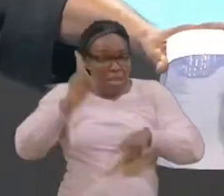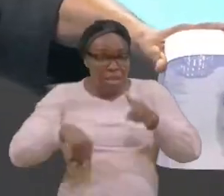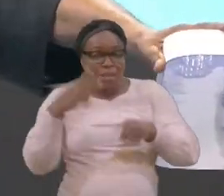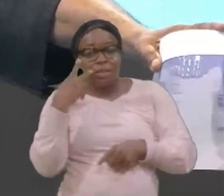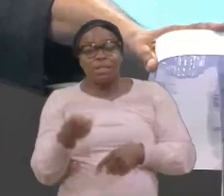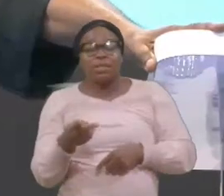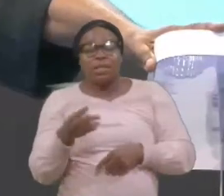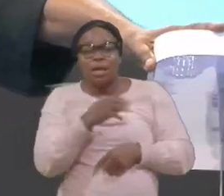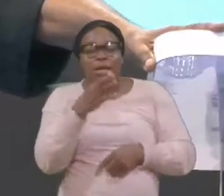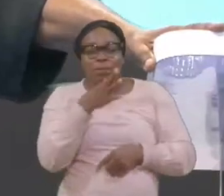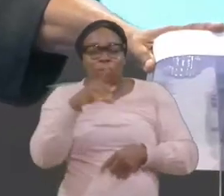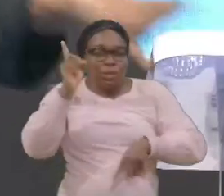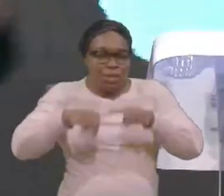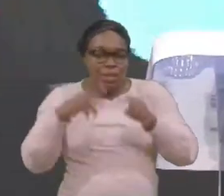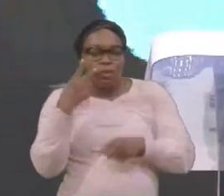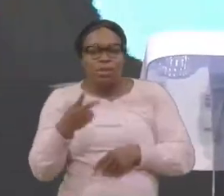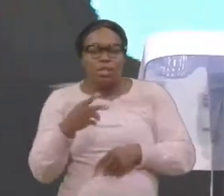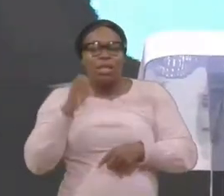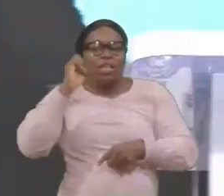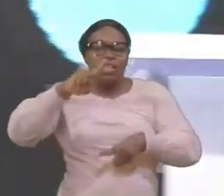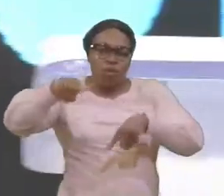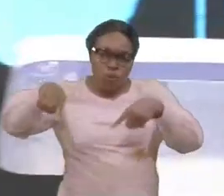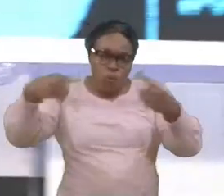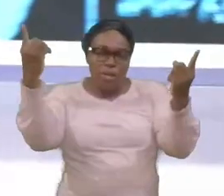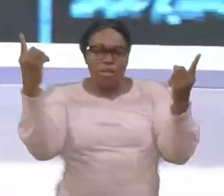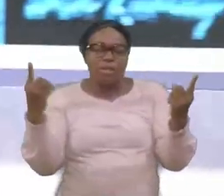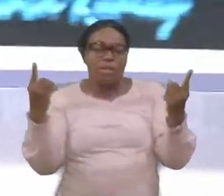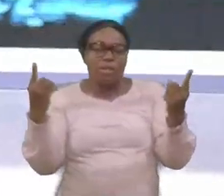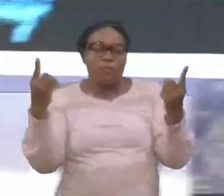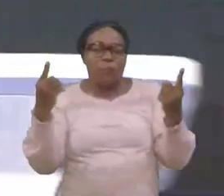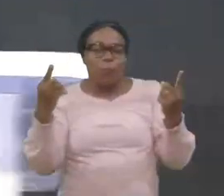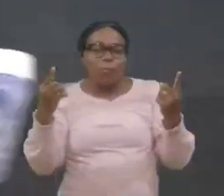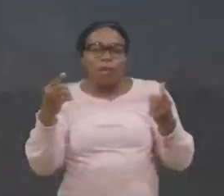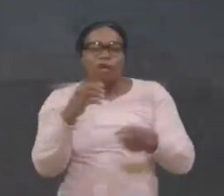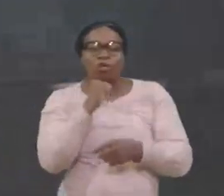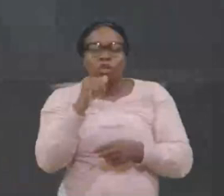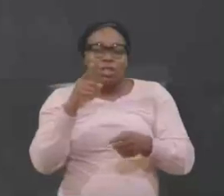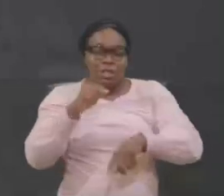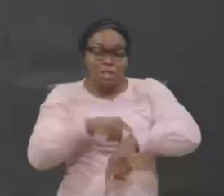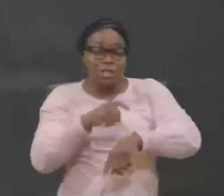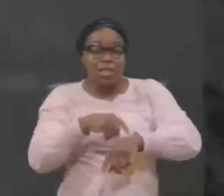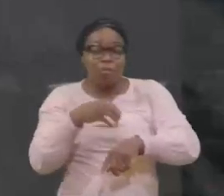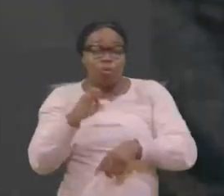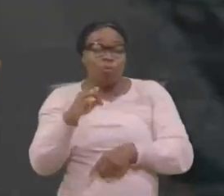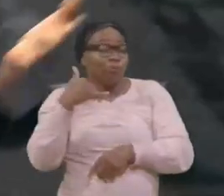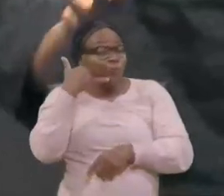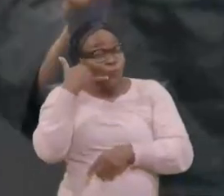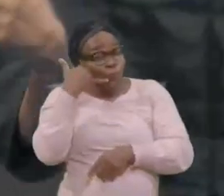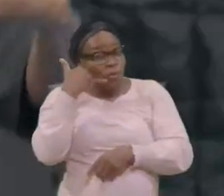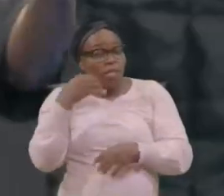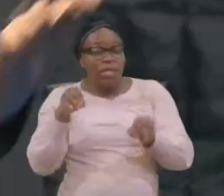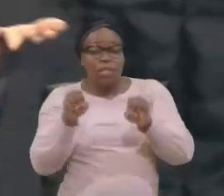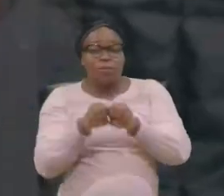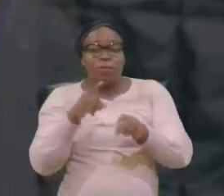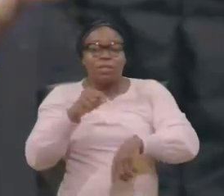pas l'atteindre il y a les ce n'était pas au moment des téléphones Android même en ce moment de